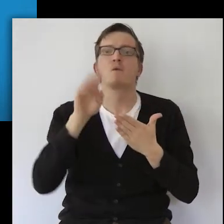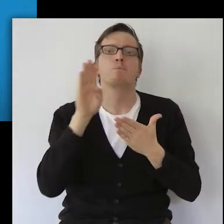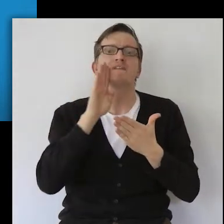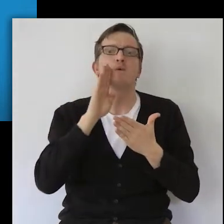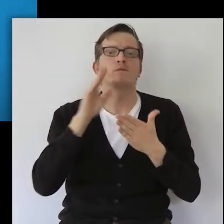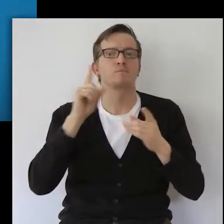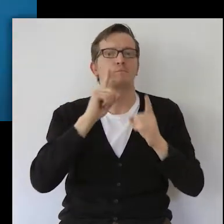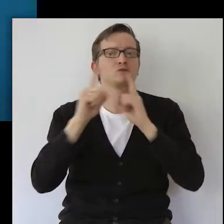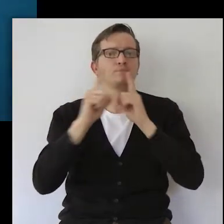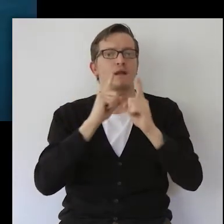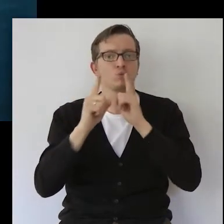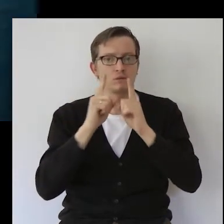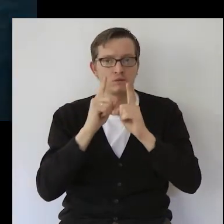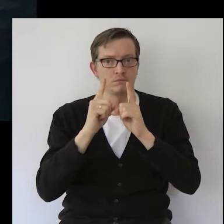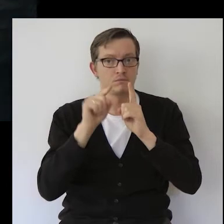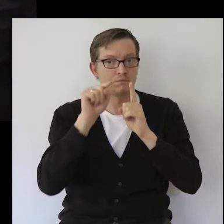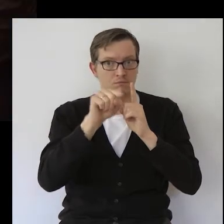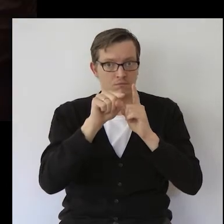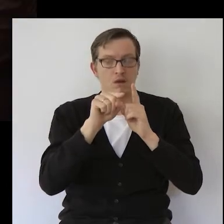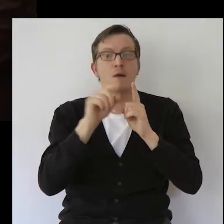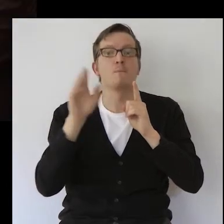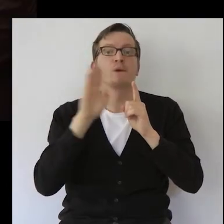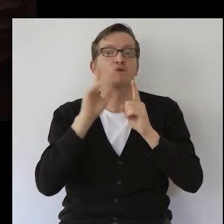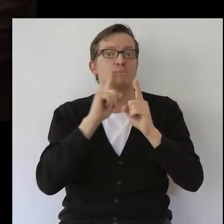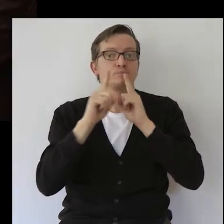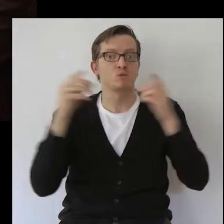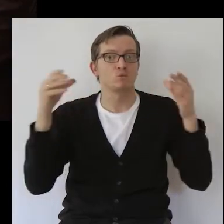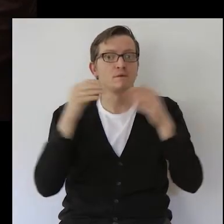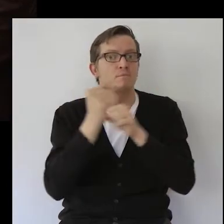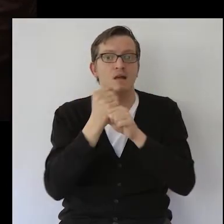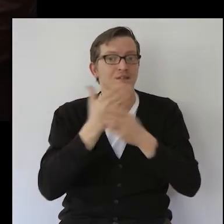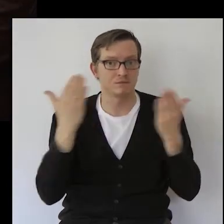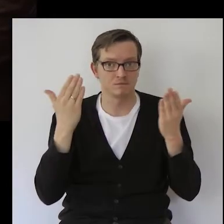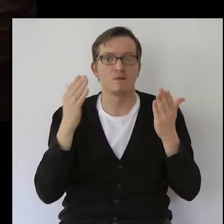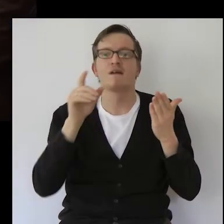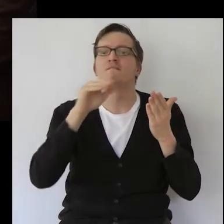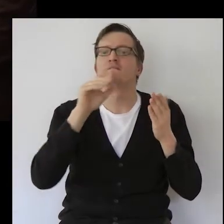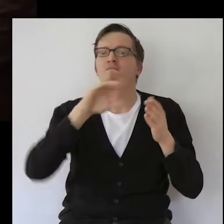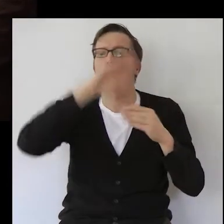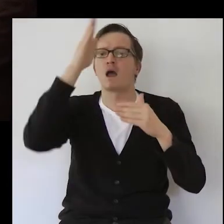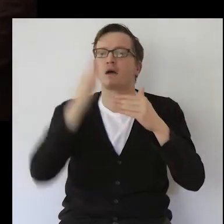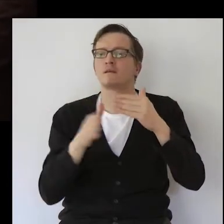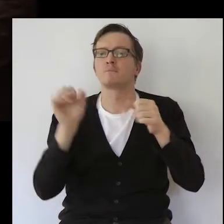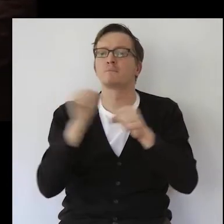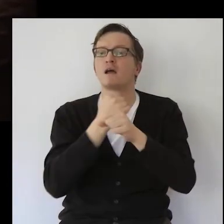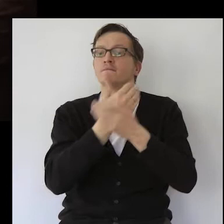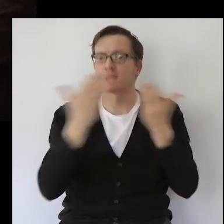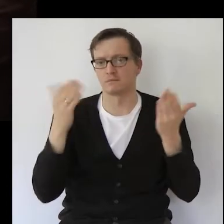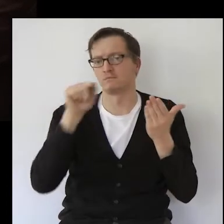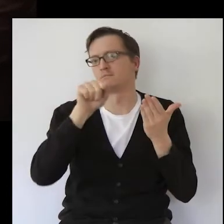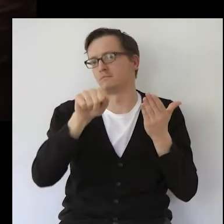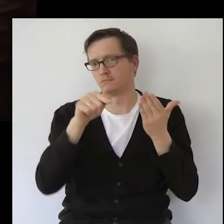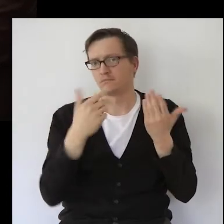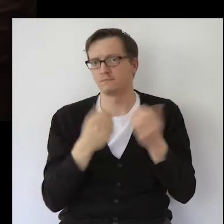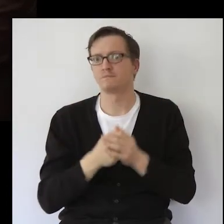Zum Beispiel bei einer Bewohnerbesprechung. Hier wird abgestimmt, was die Gruppe